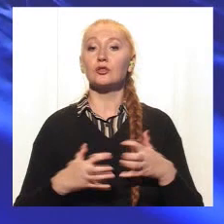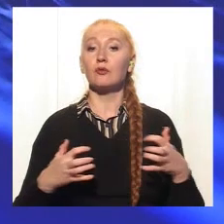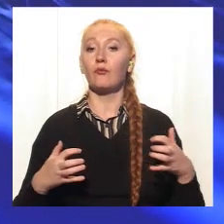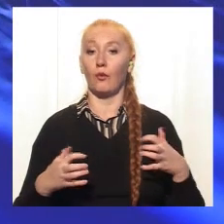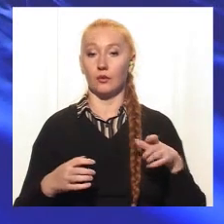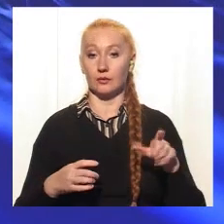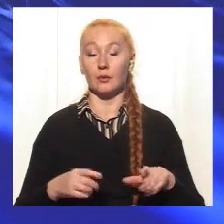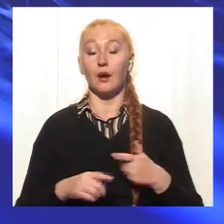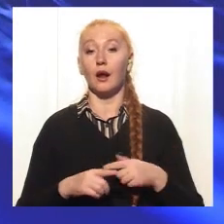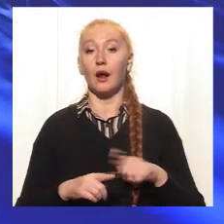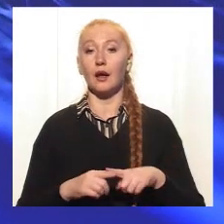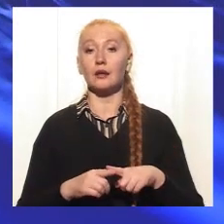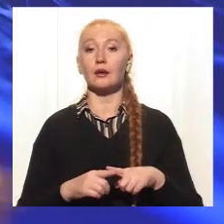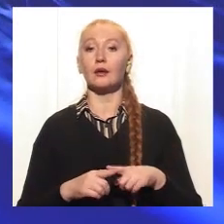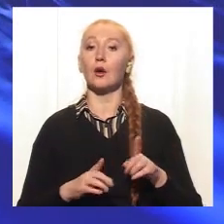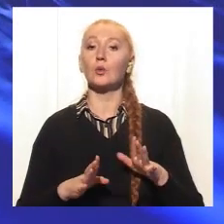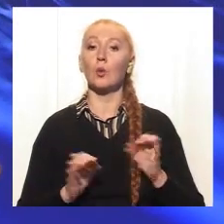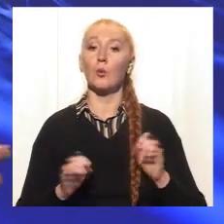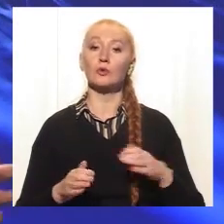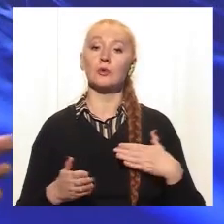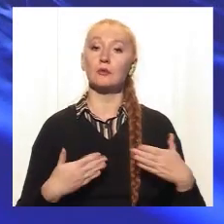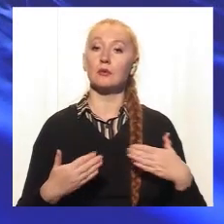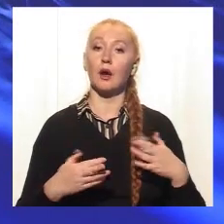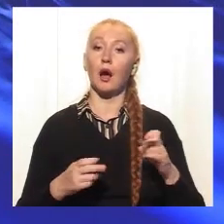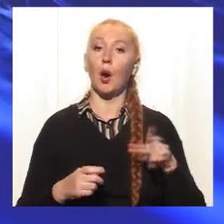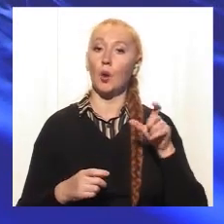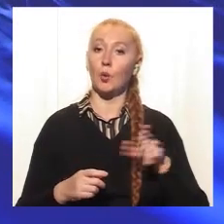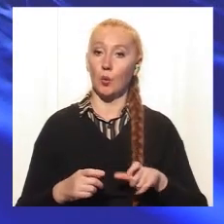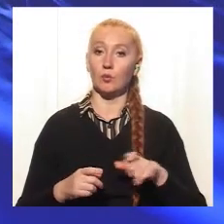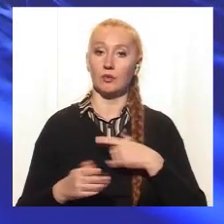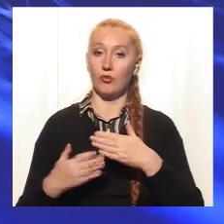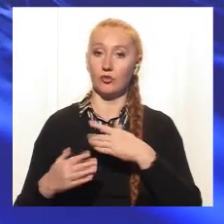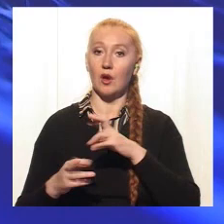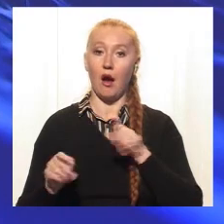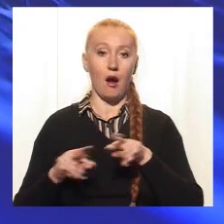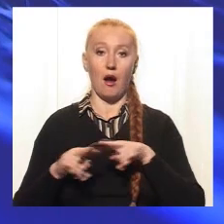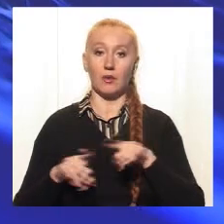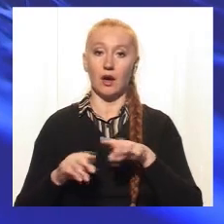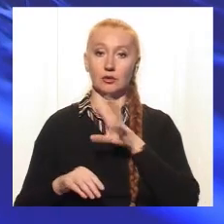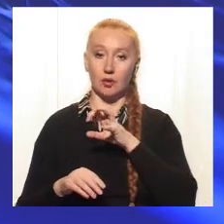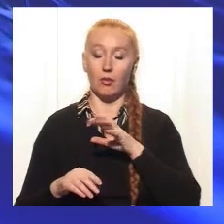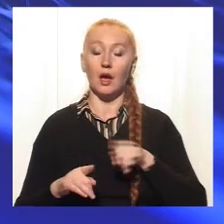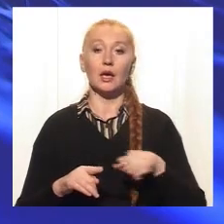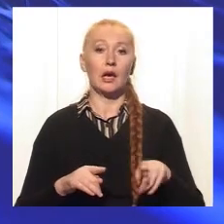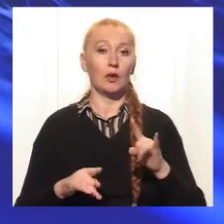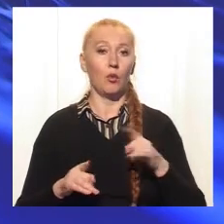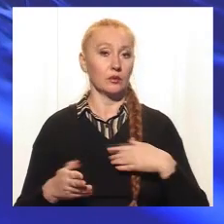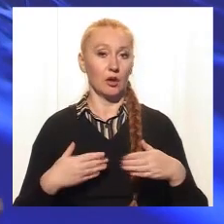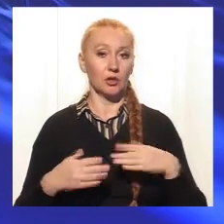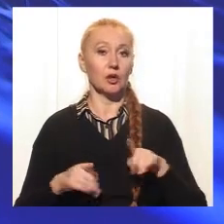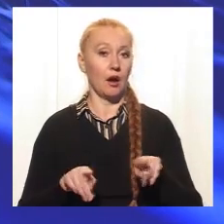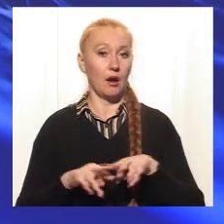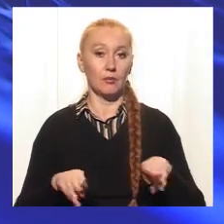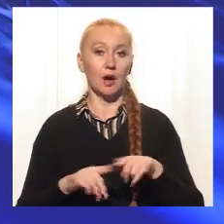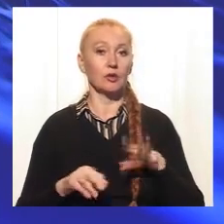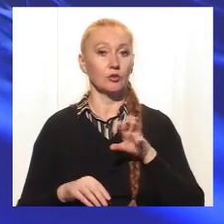Дехто може відноситись як до людини, до собаки, як до дитини навіть, але перш за